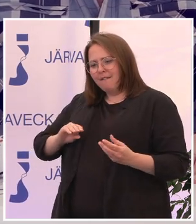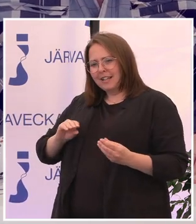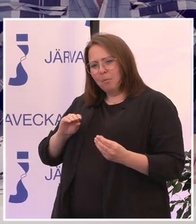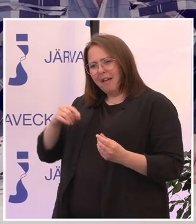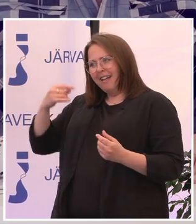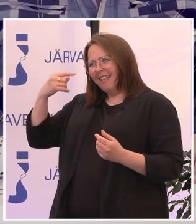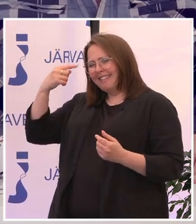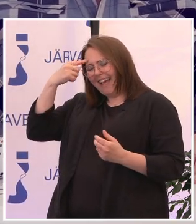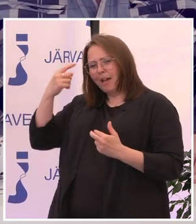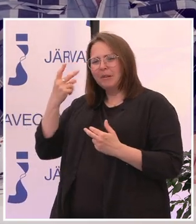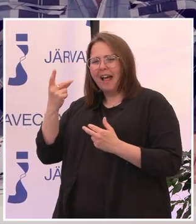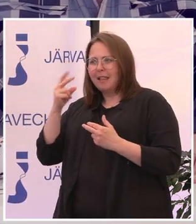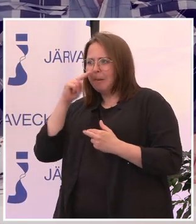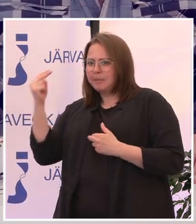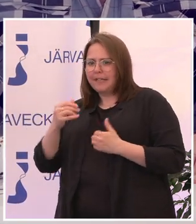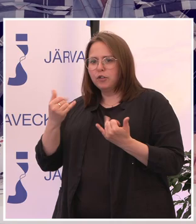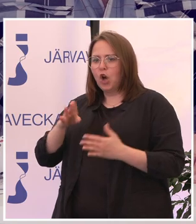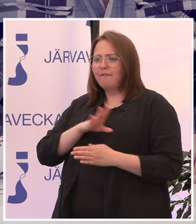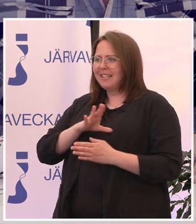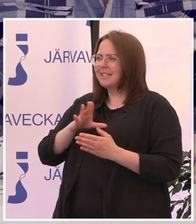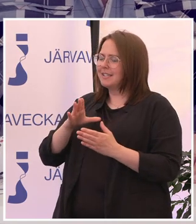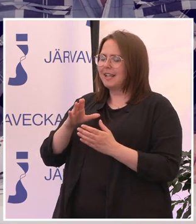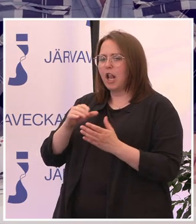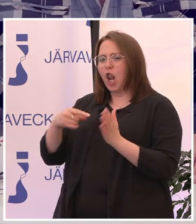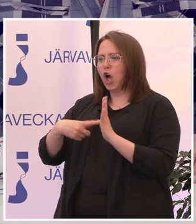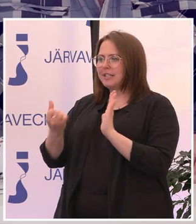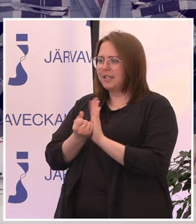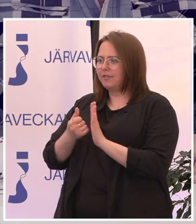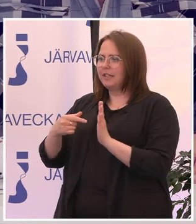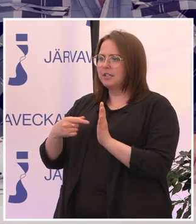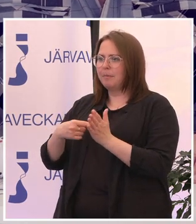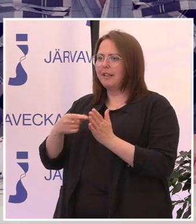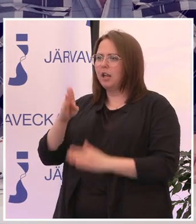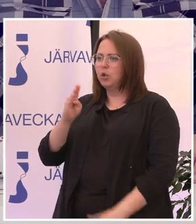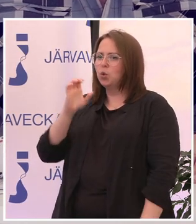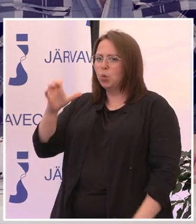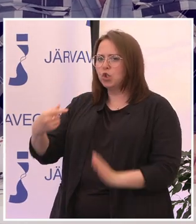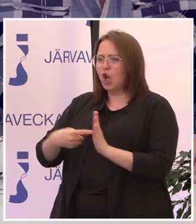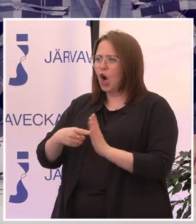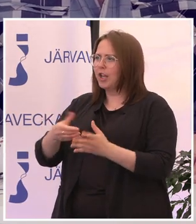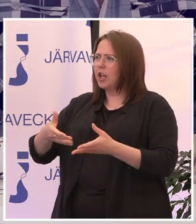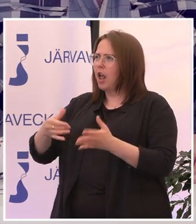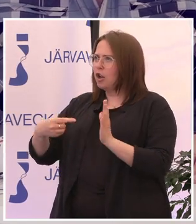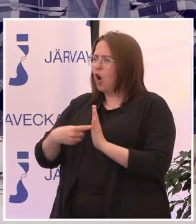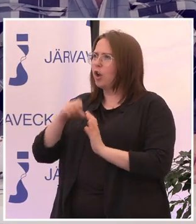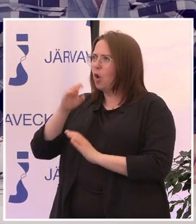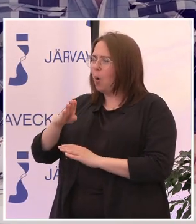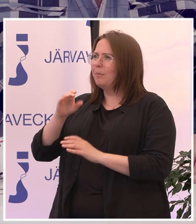det en lagstiftning som heter DOS-lagen. Lagen om offentlig digital offentlig service.